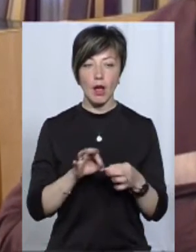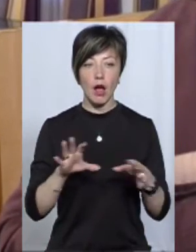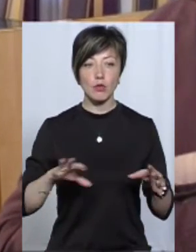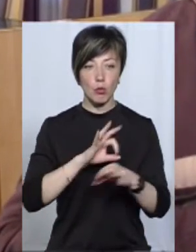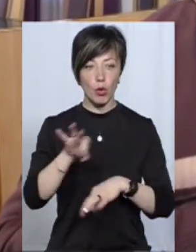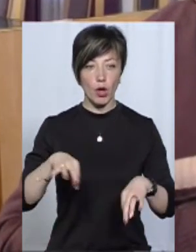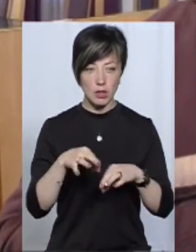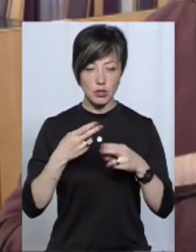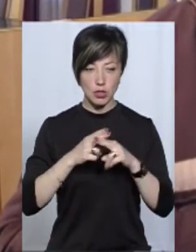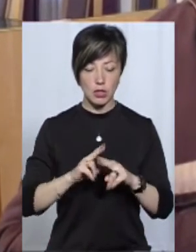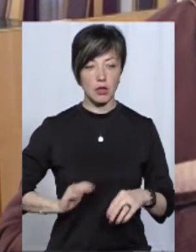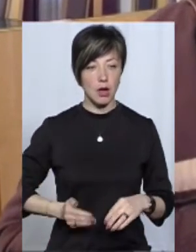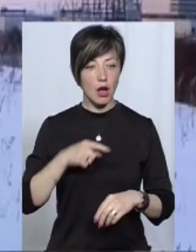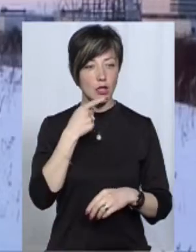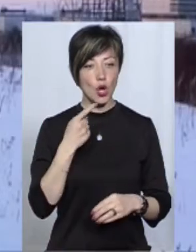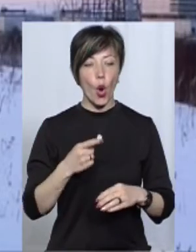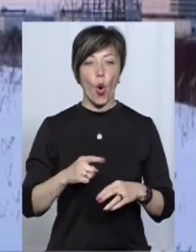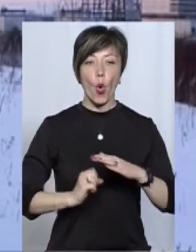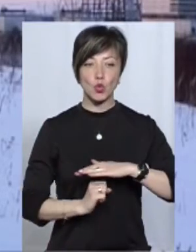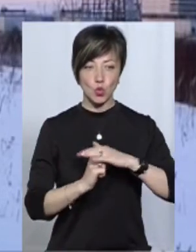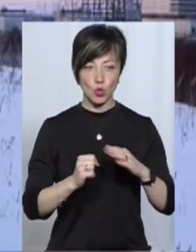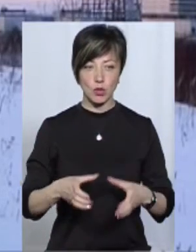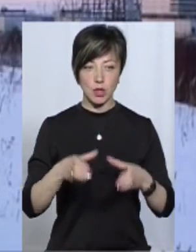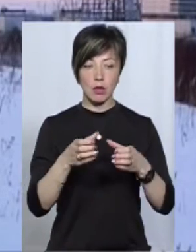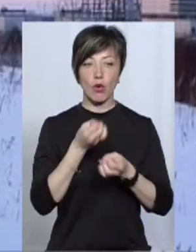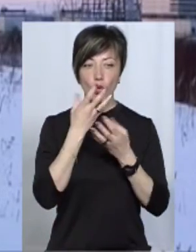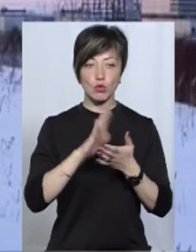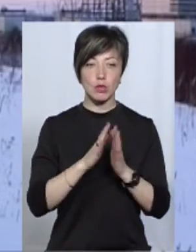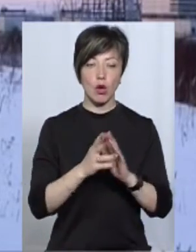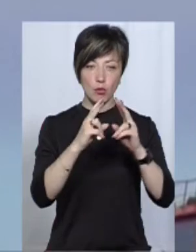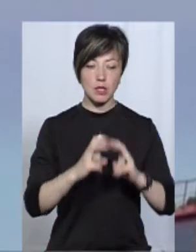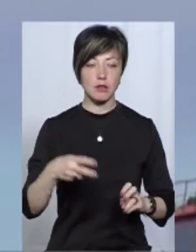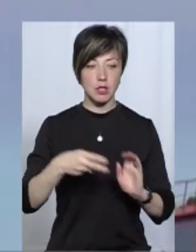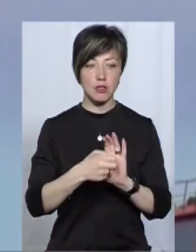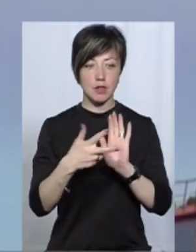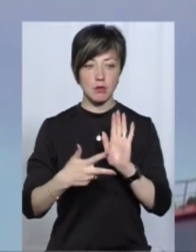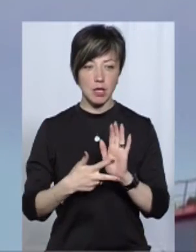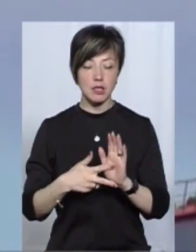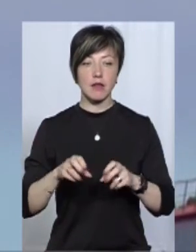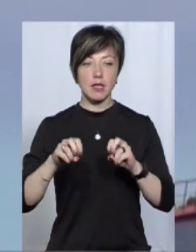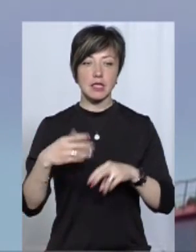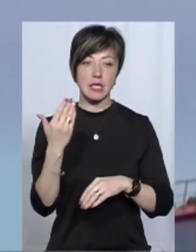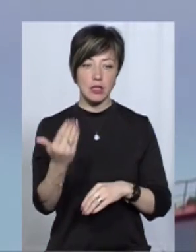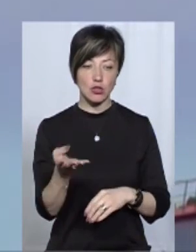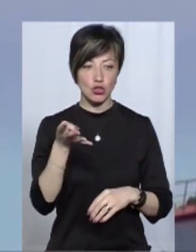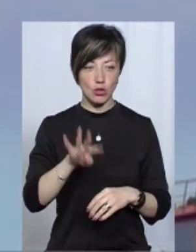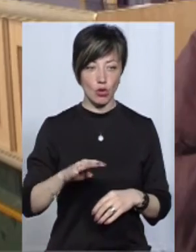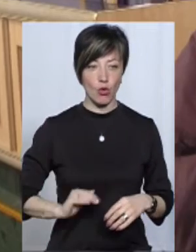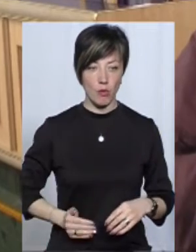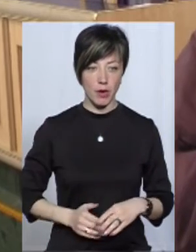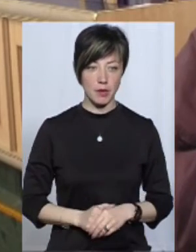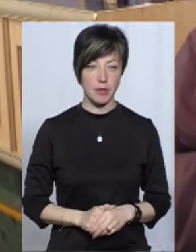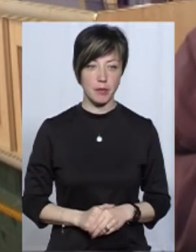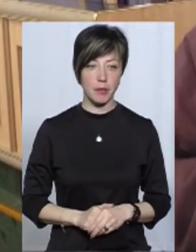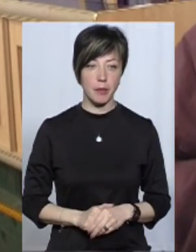-інженірингу» Роман Столбун каже, конструкцію в пристойному стані об'єкти обстежили у 2018-му фахівці їхньої та ще чотирьох компаній.